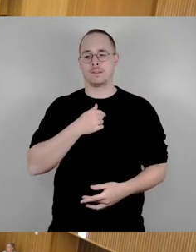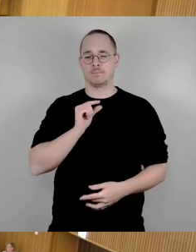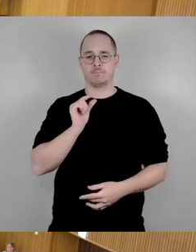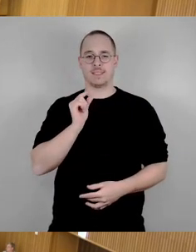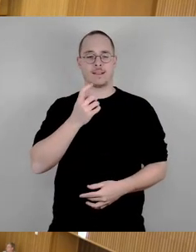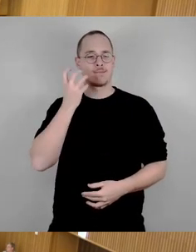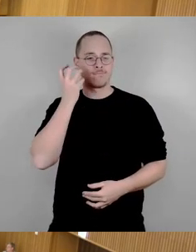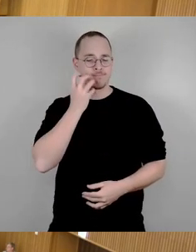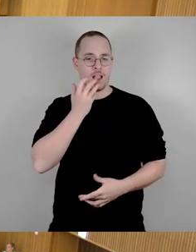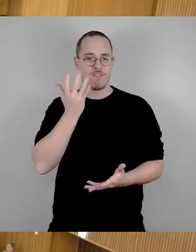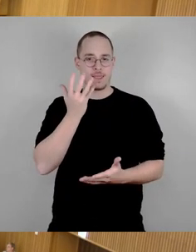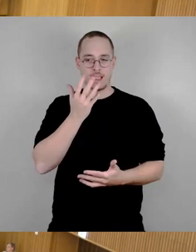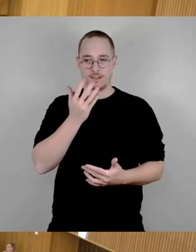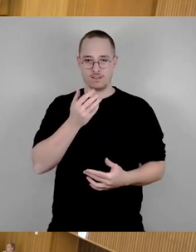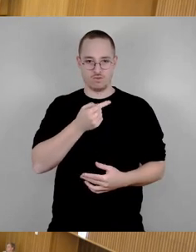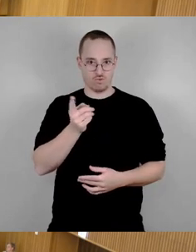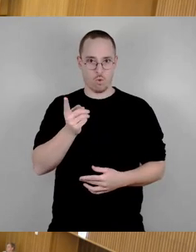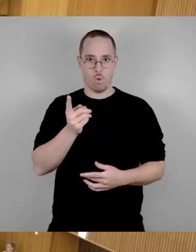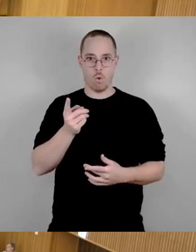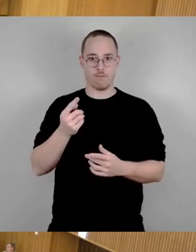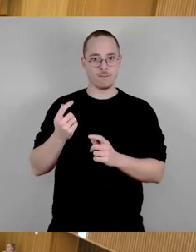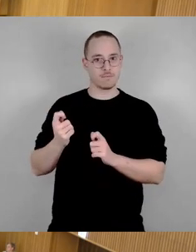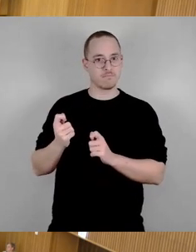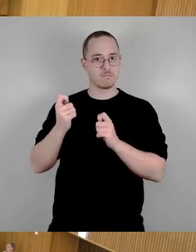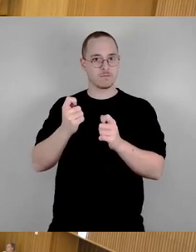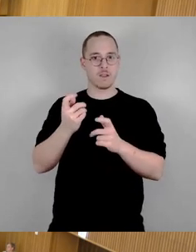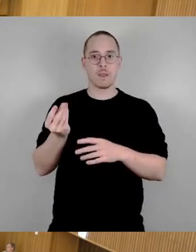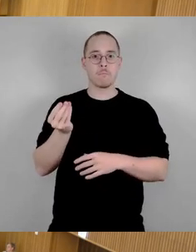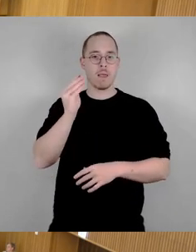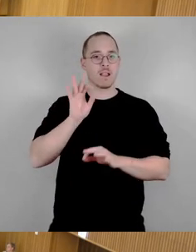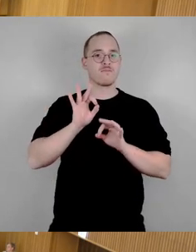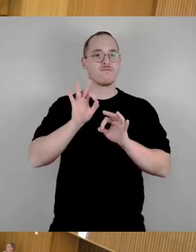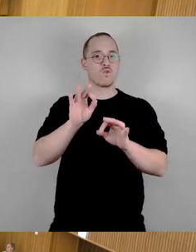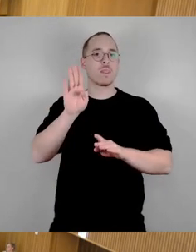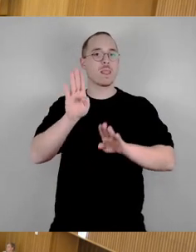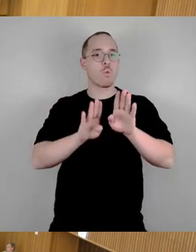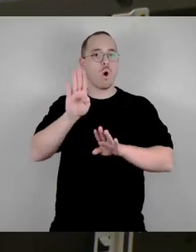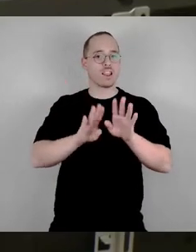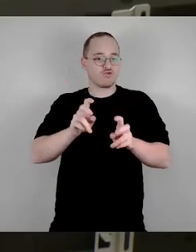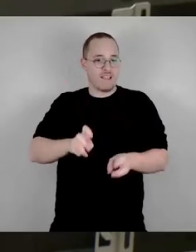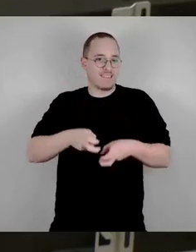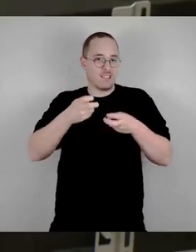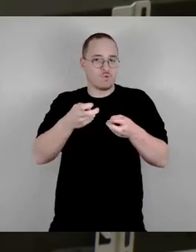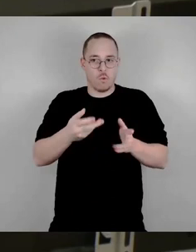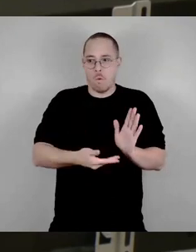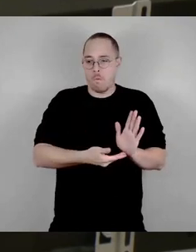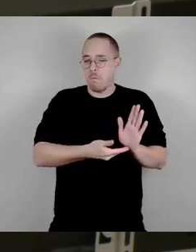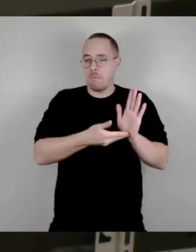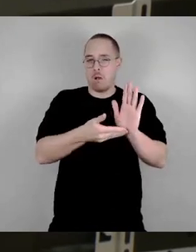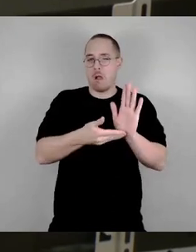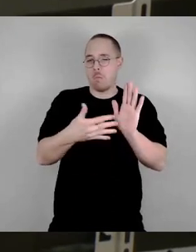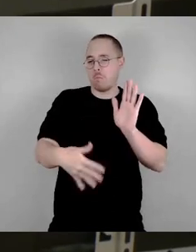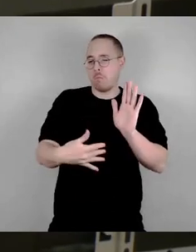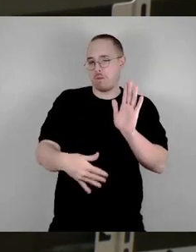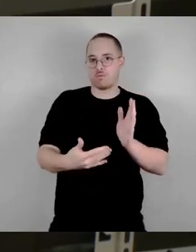das der Beitrag zur demokratischen Erziehung, indem man hier feiert. Ich will gar nicht die Meinung tauschen, ist das